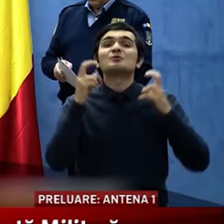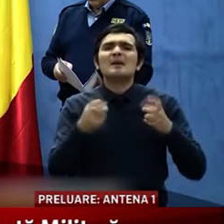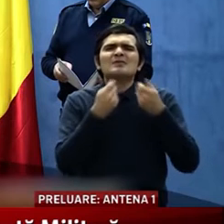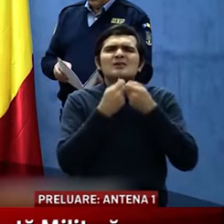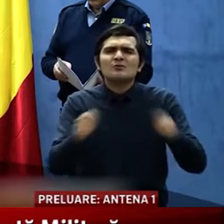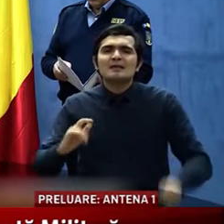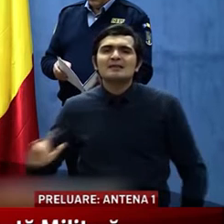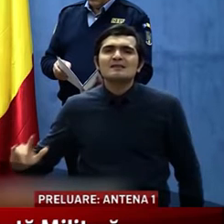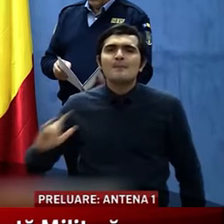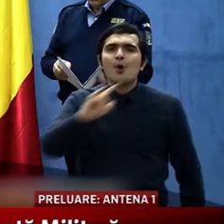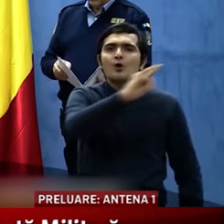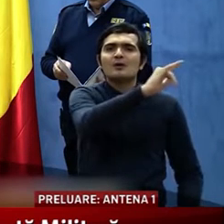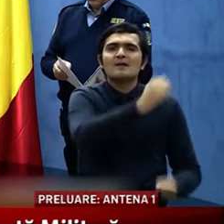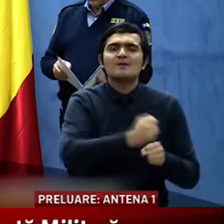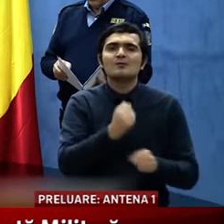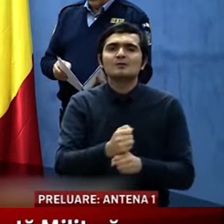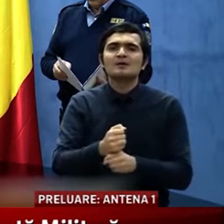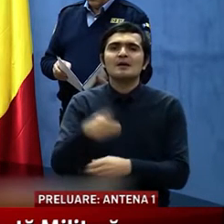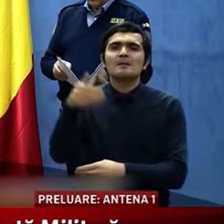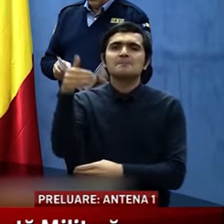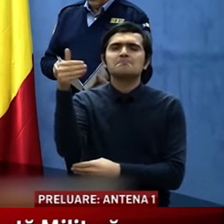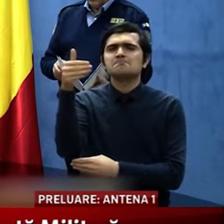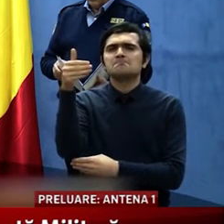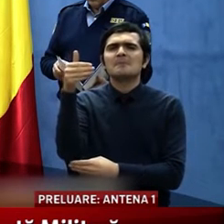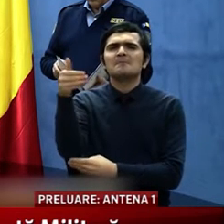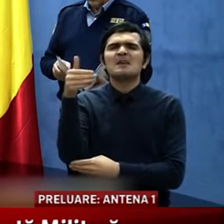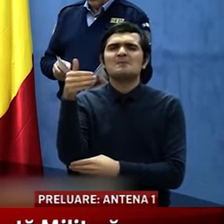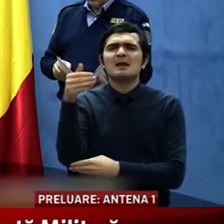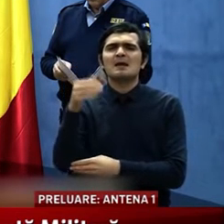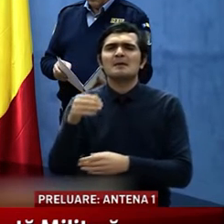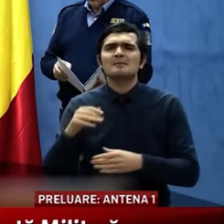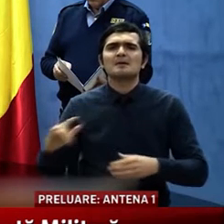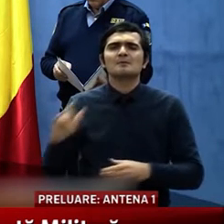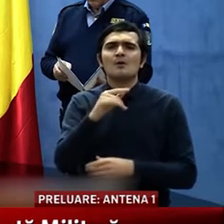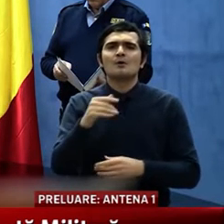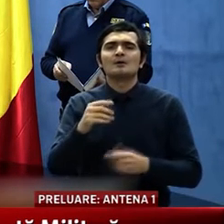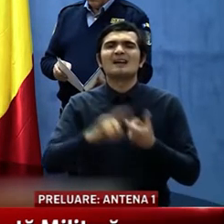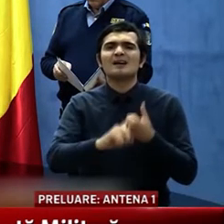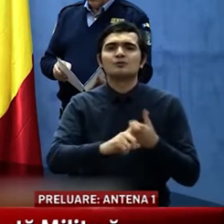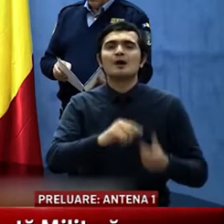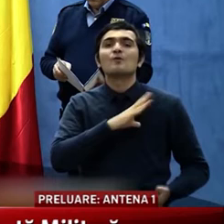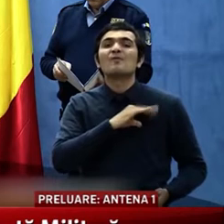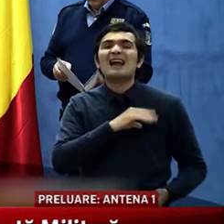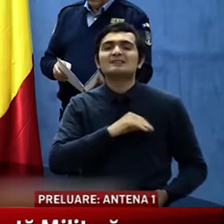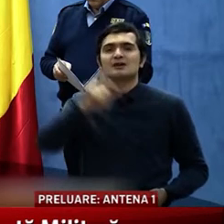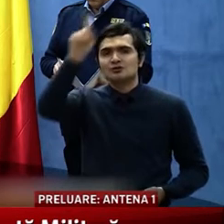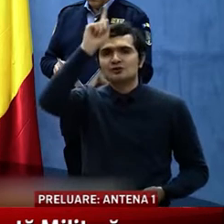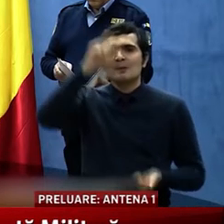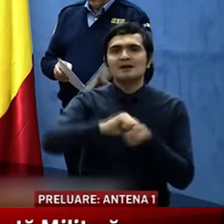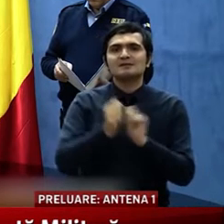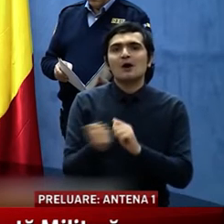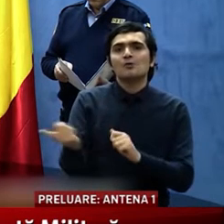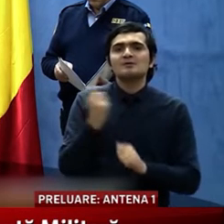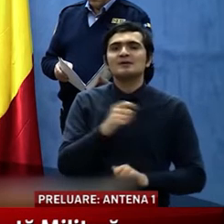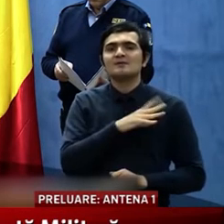efectuate de operatori economici aerieni spre Franța și Germania și din Franța și